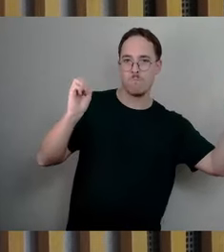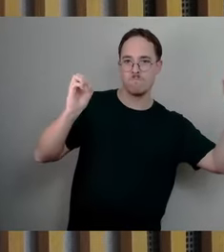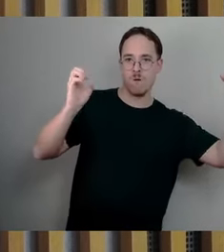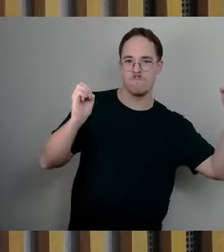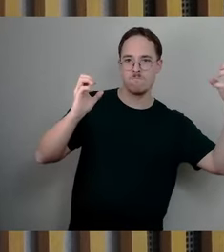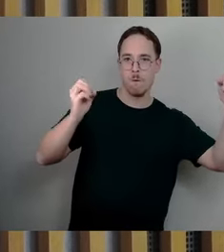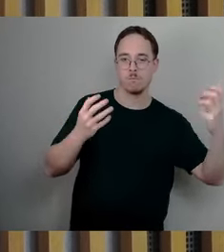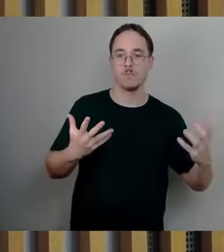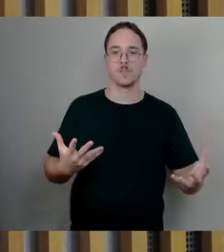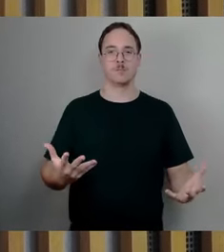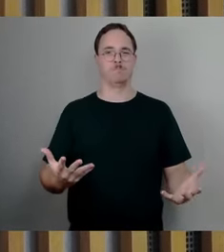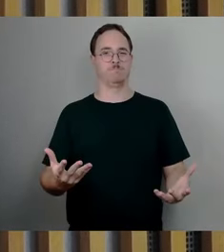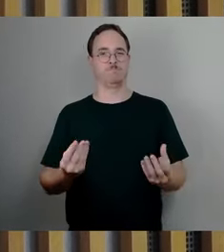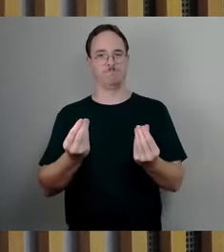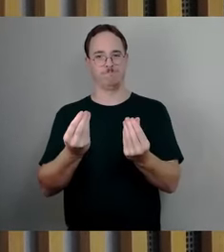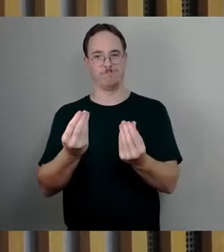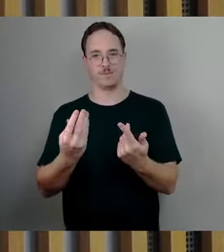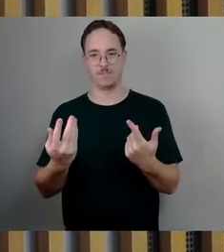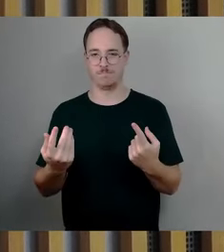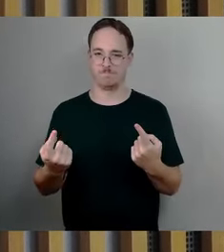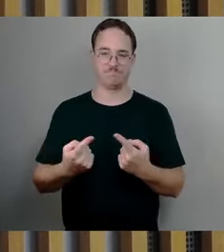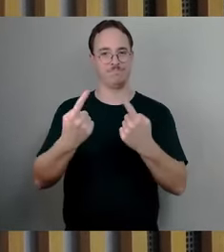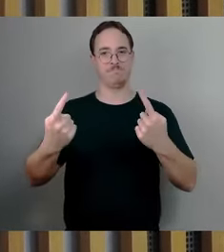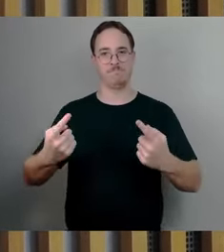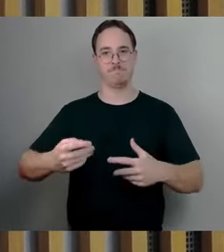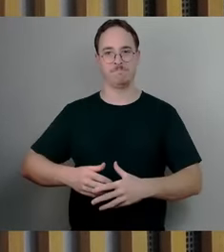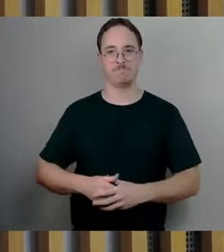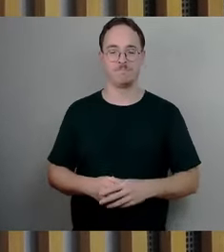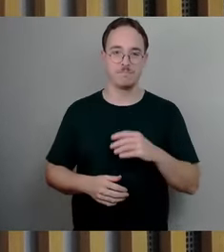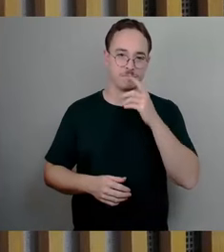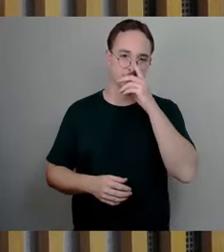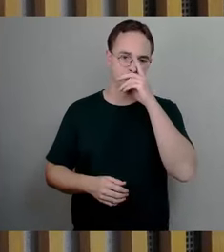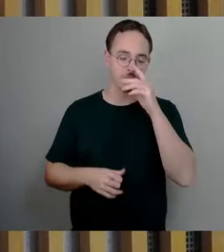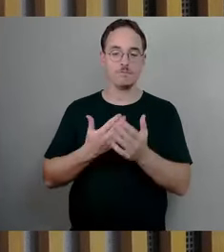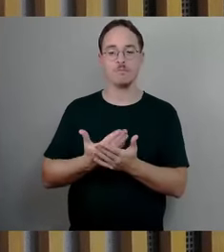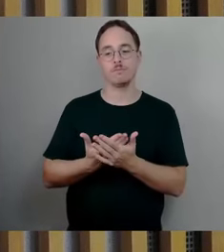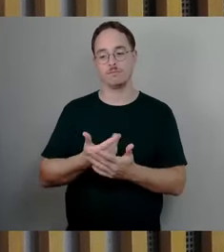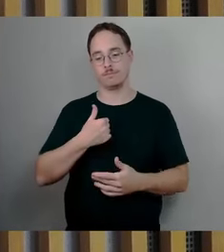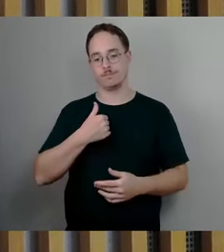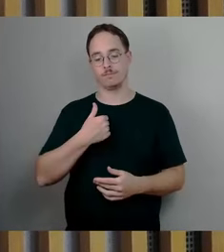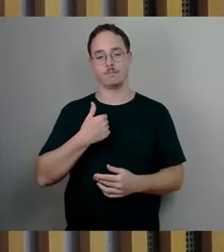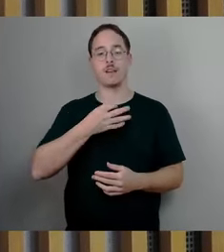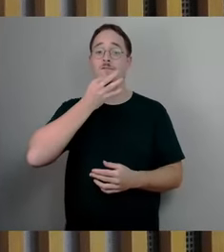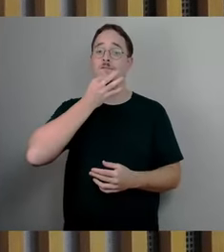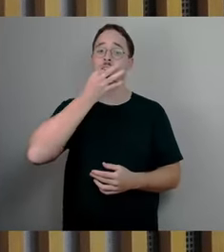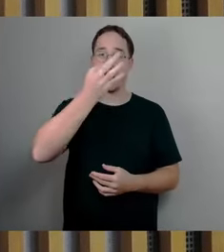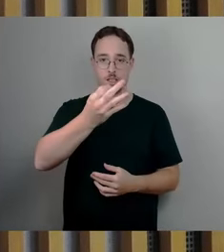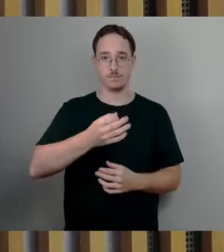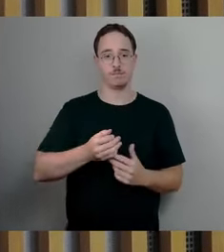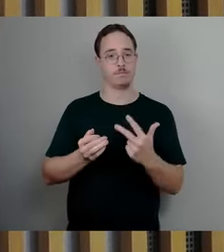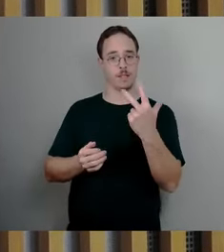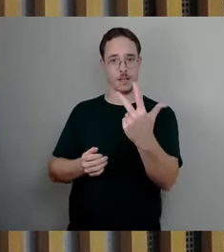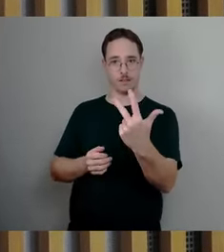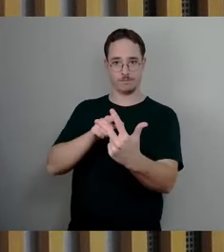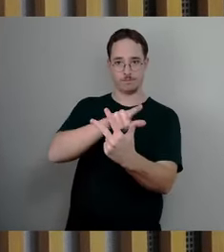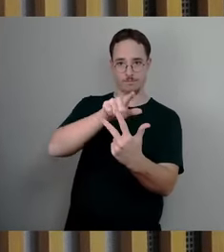näher zu beleuchten und später angehen zu können, bitte ich um die Beantwortung folgender drei Fragen. stelle sie einmal